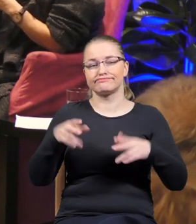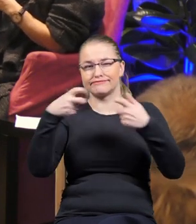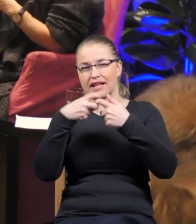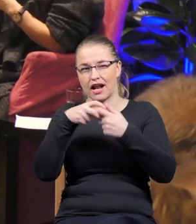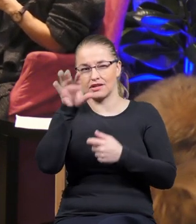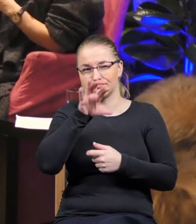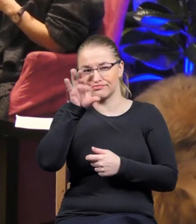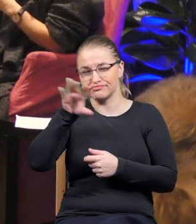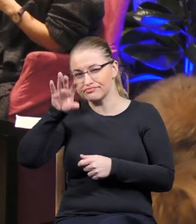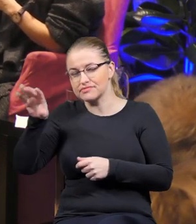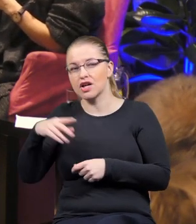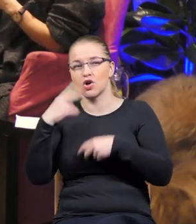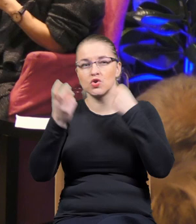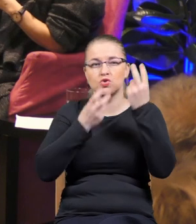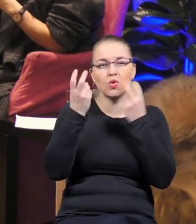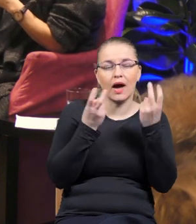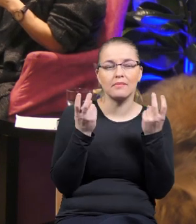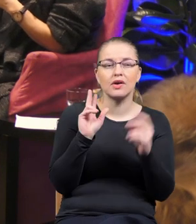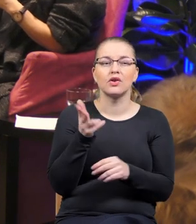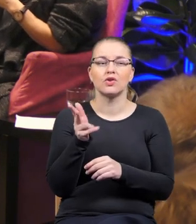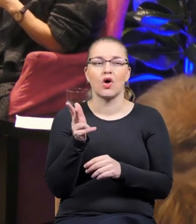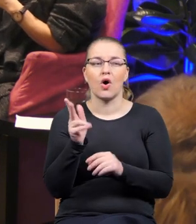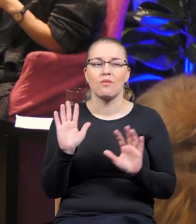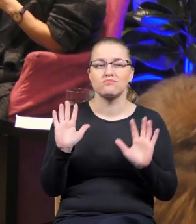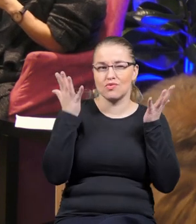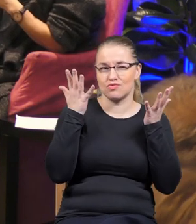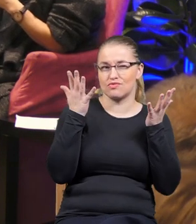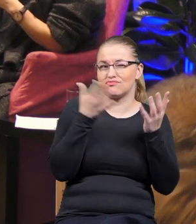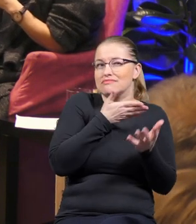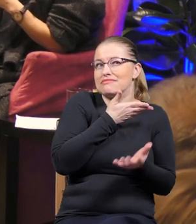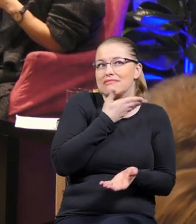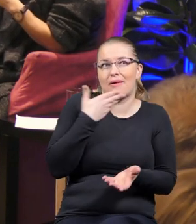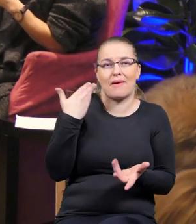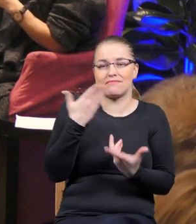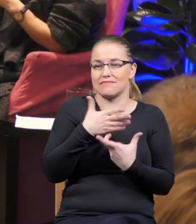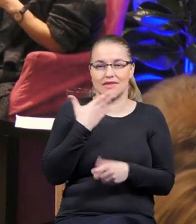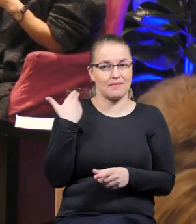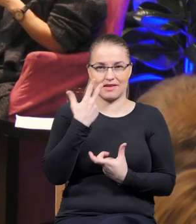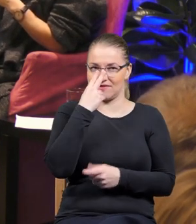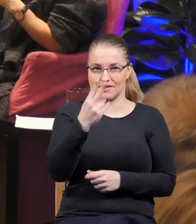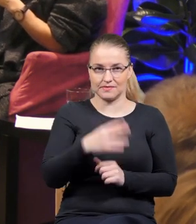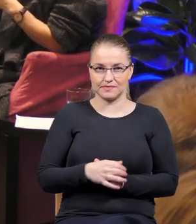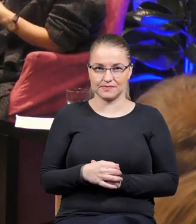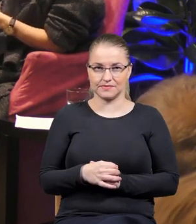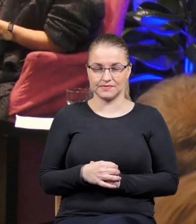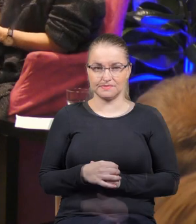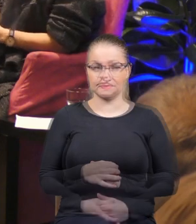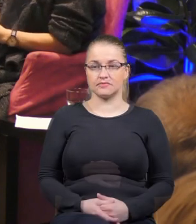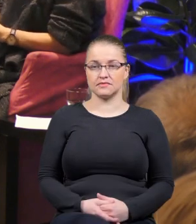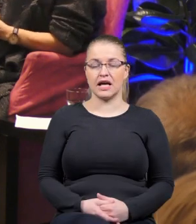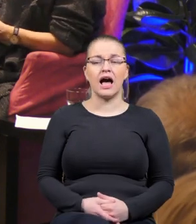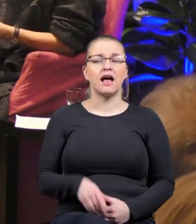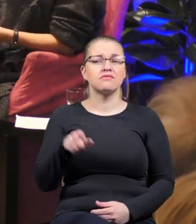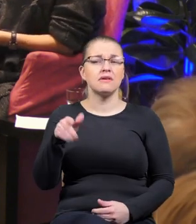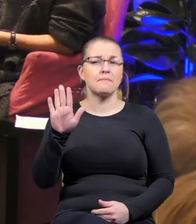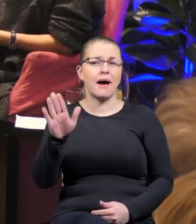kiedy buszuję po internecie, to właśnie poszukuję takich nasion właśnie takiego buntu i nie widzę tego. A nie